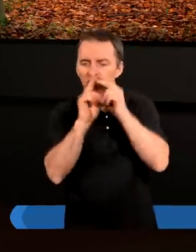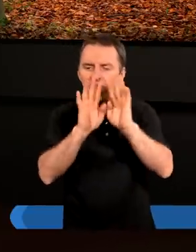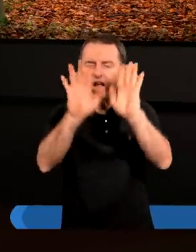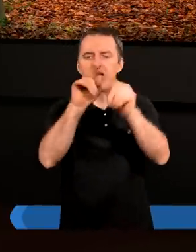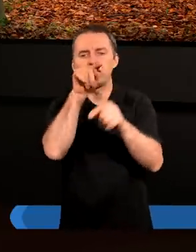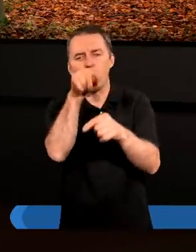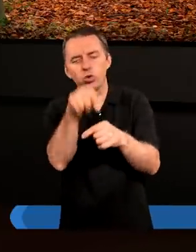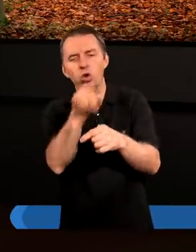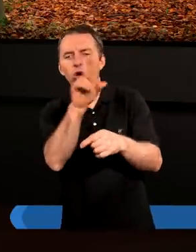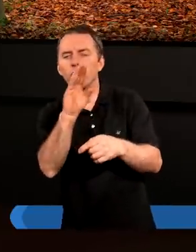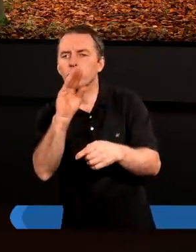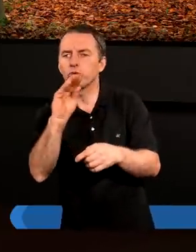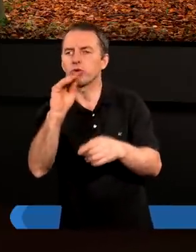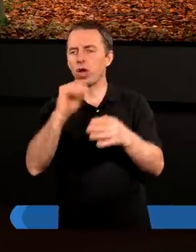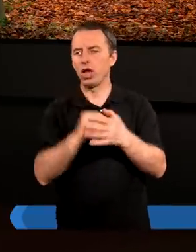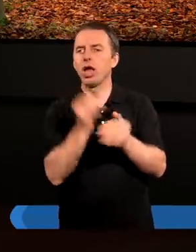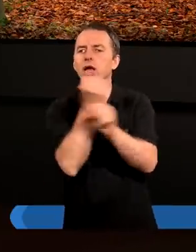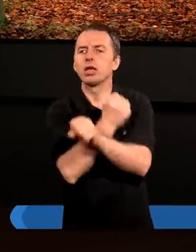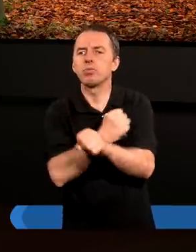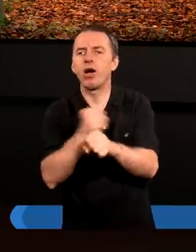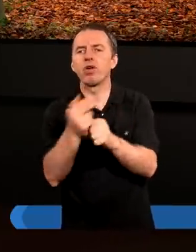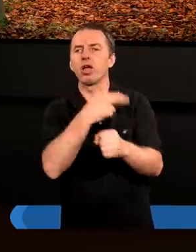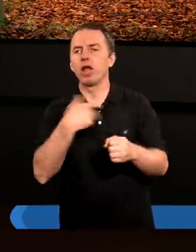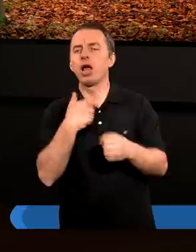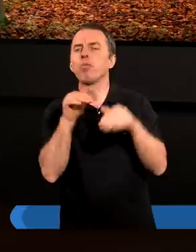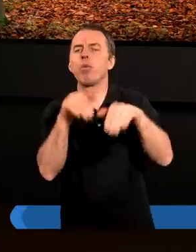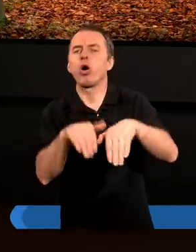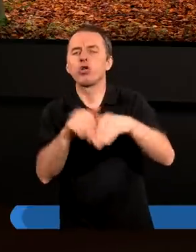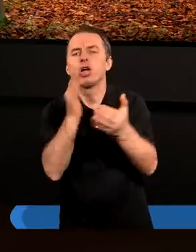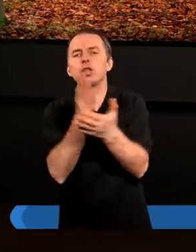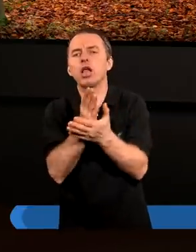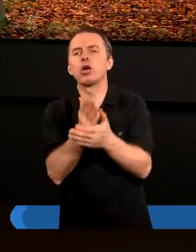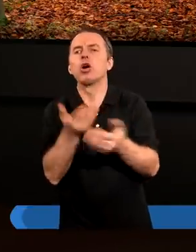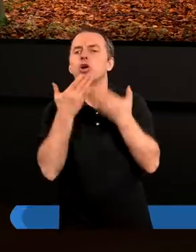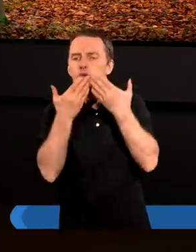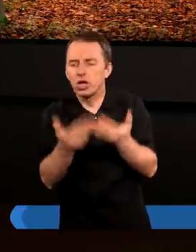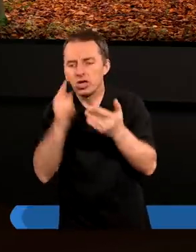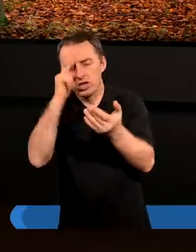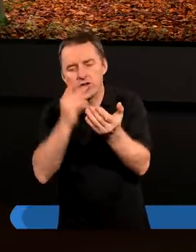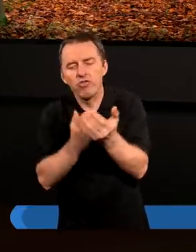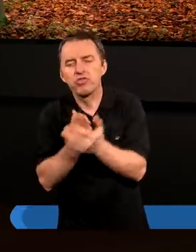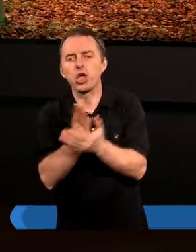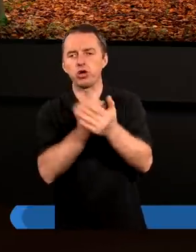wykazał to, że zbawienie nasze jest możliwe tylko dzięki wierze